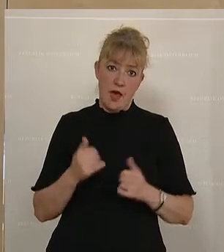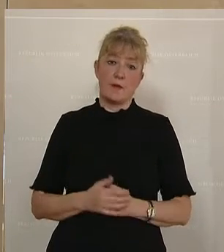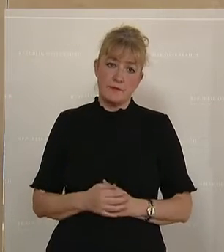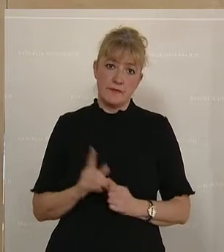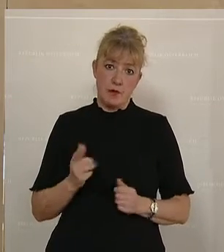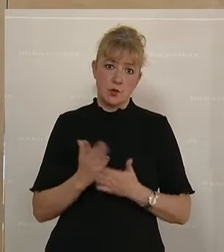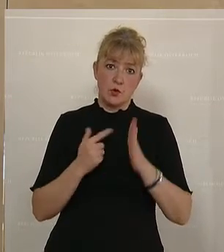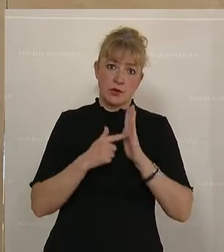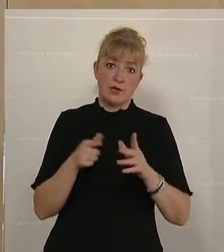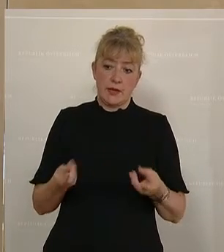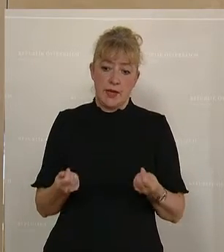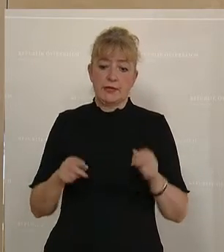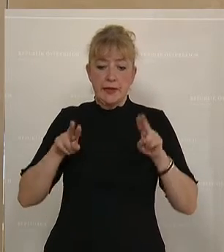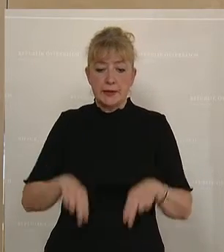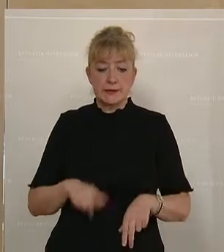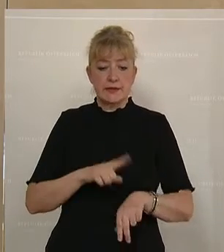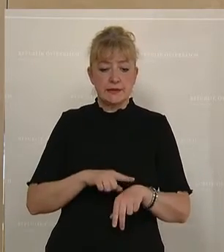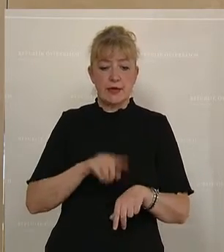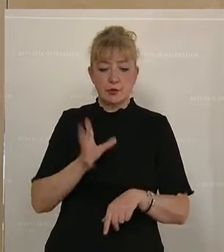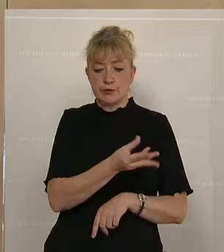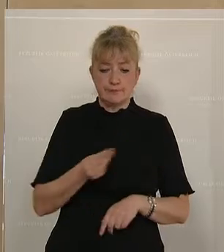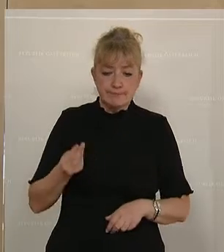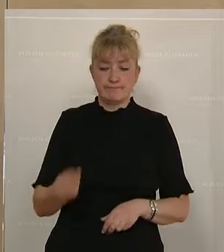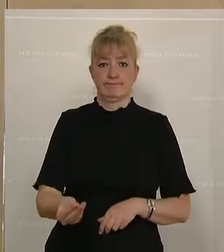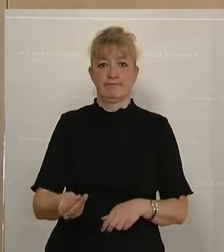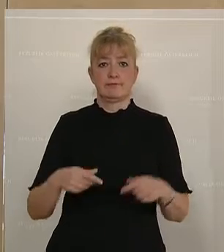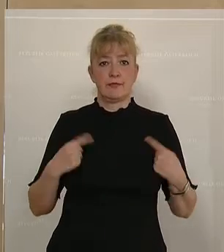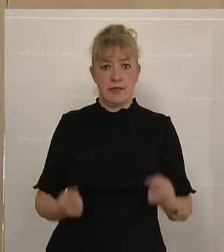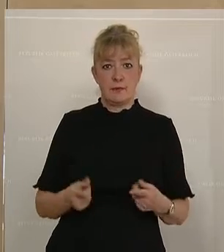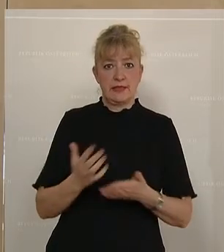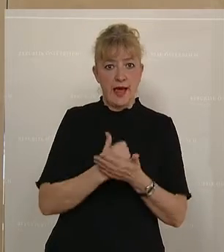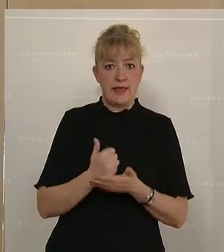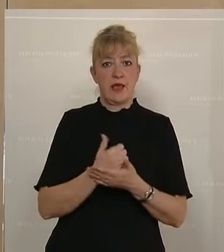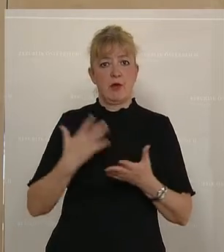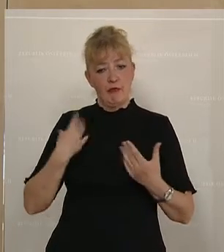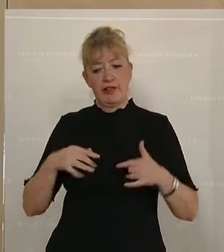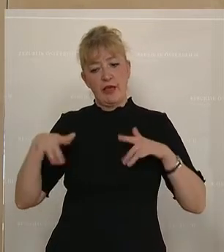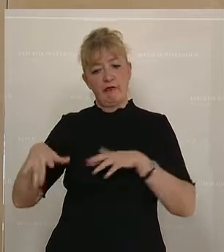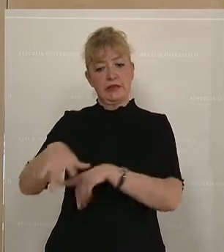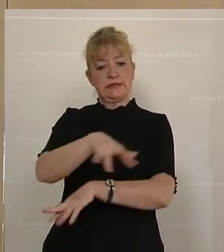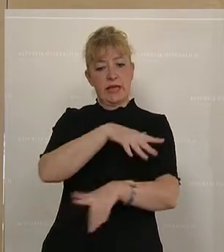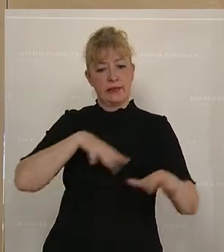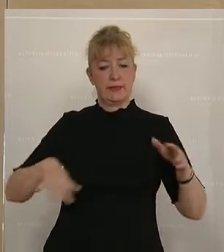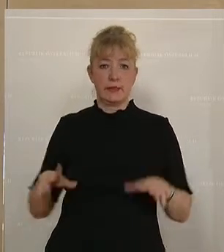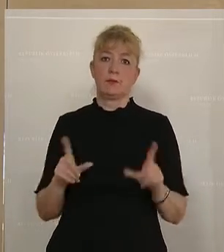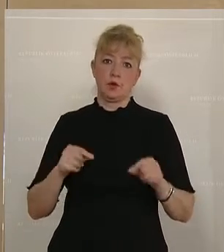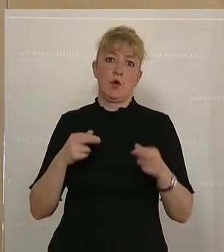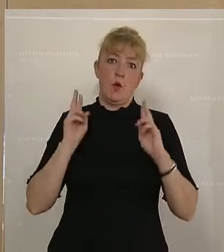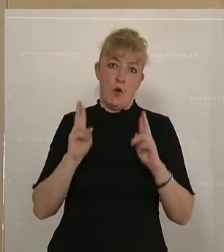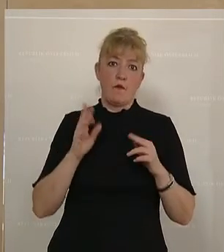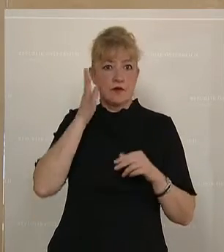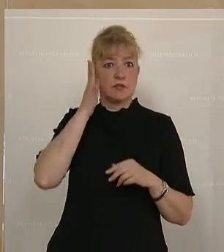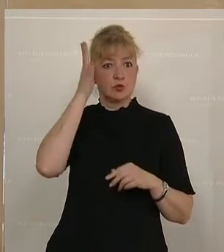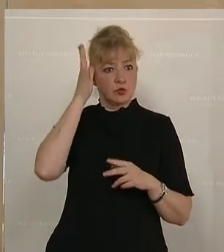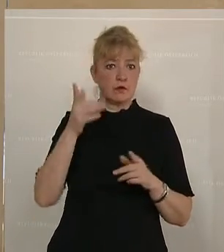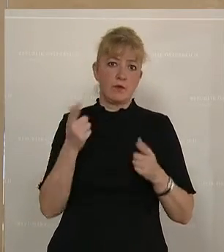gezeigt, dass wir das Geld zur richtigen Zeit in die Hand genommen haben, damit die Einnahmen wieder fließen. Und ich hoffe, dass wir in Zukunft wieder ein bisschen